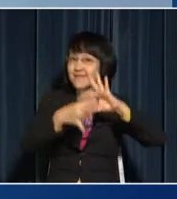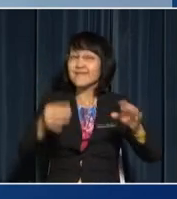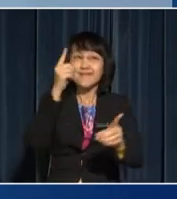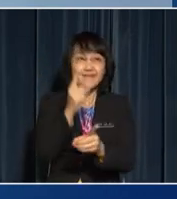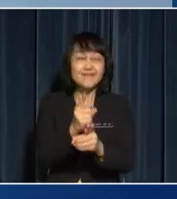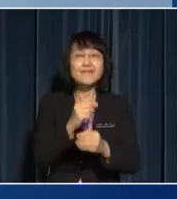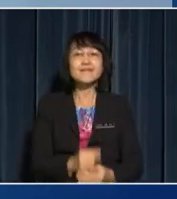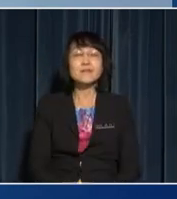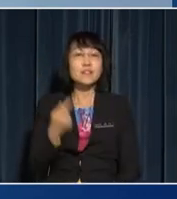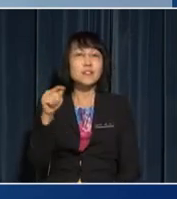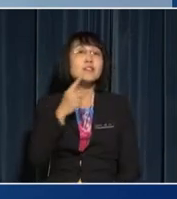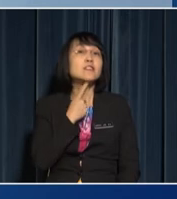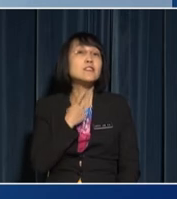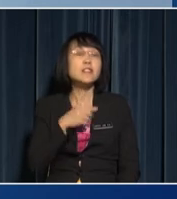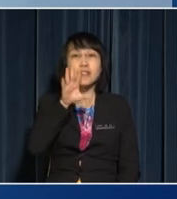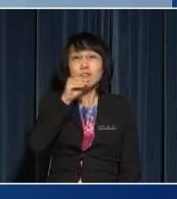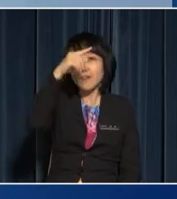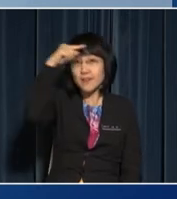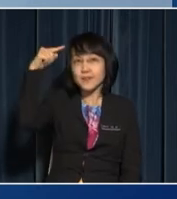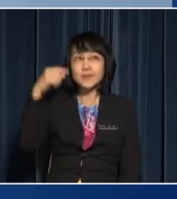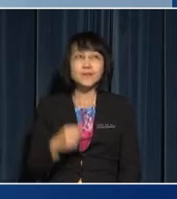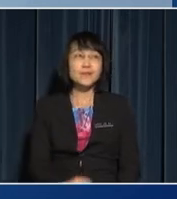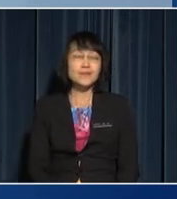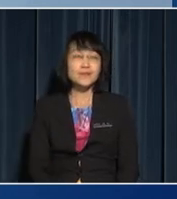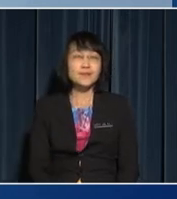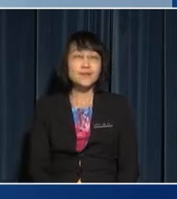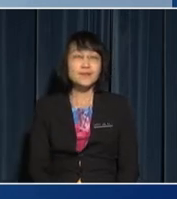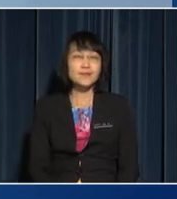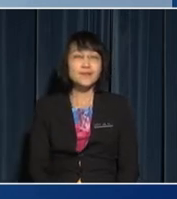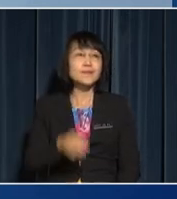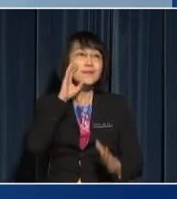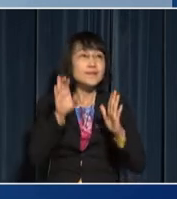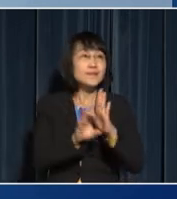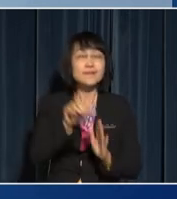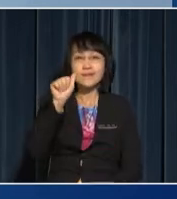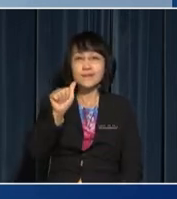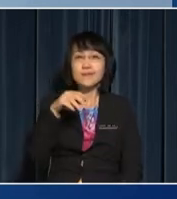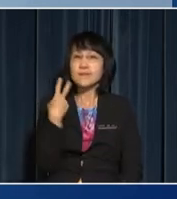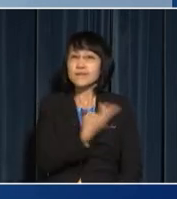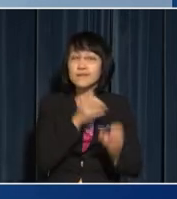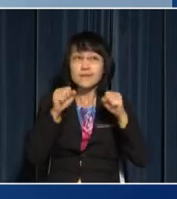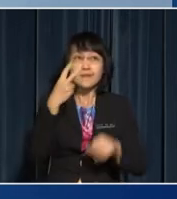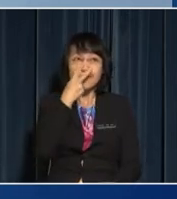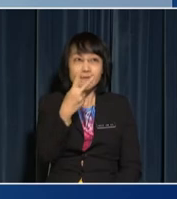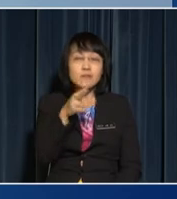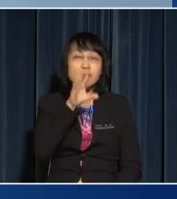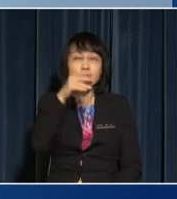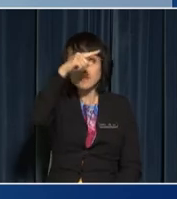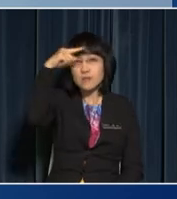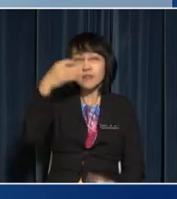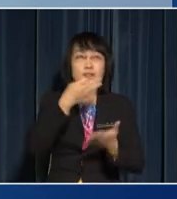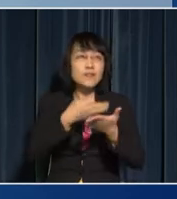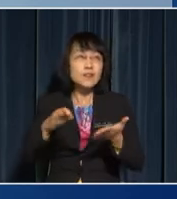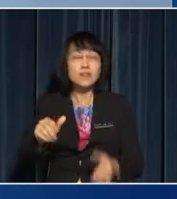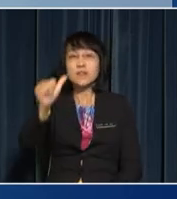story, right? The thirsty crow In picture A, we can see that the